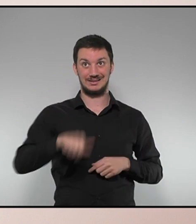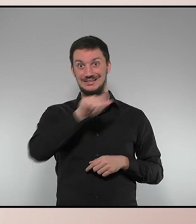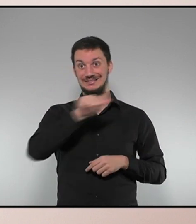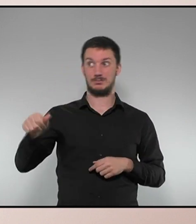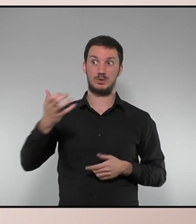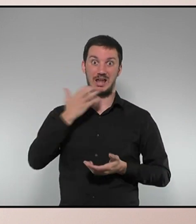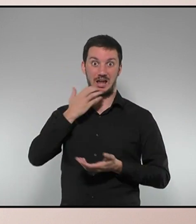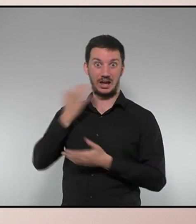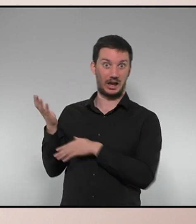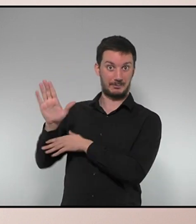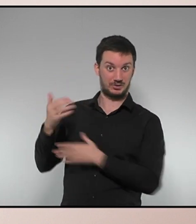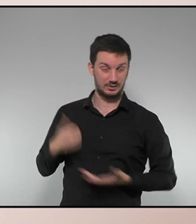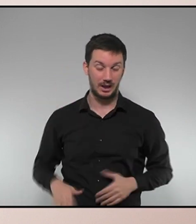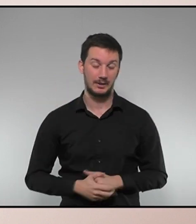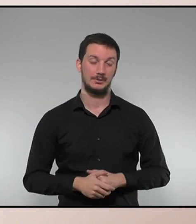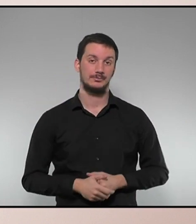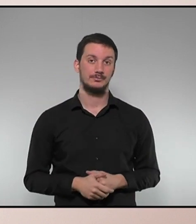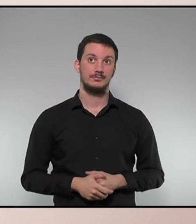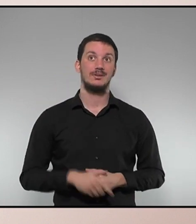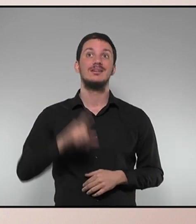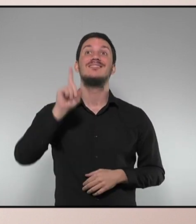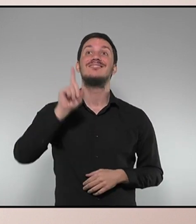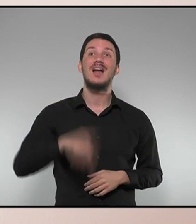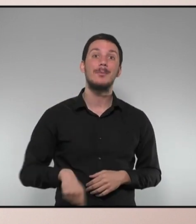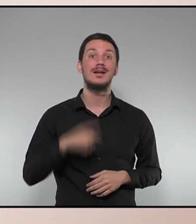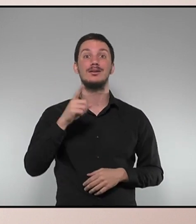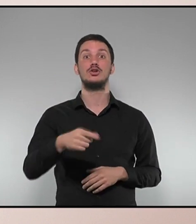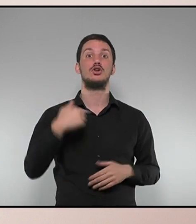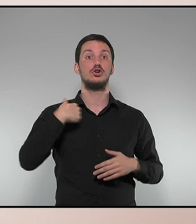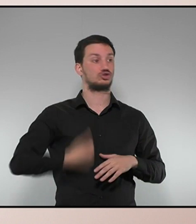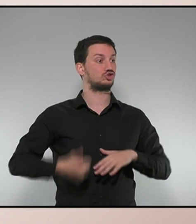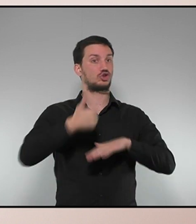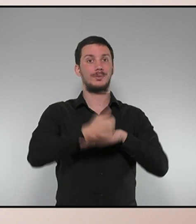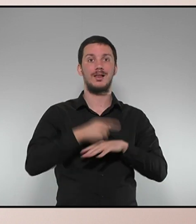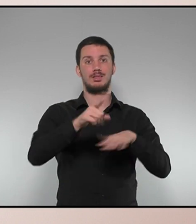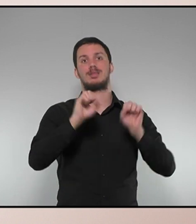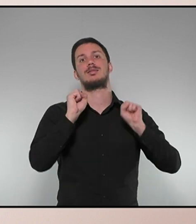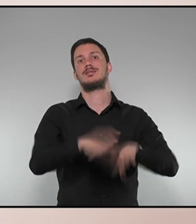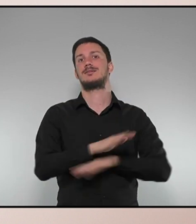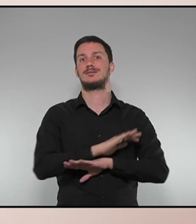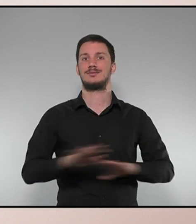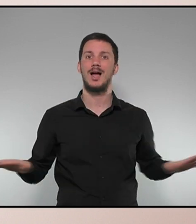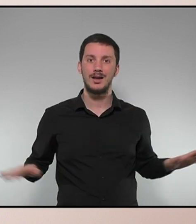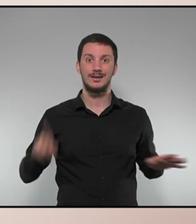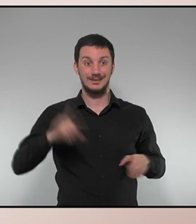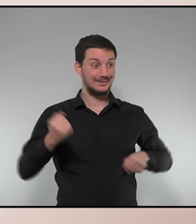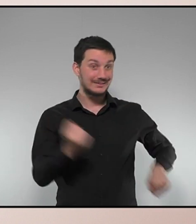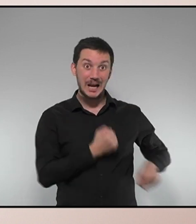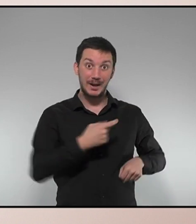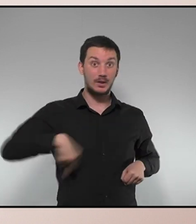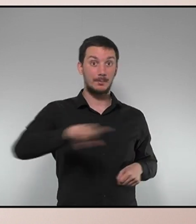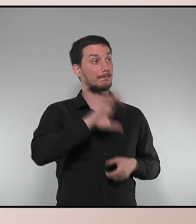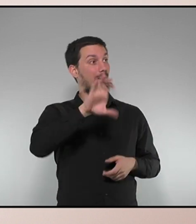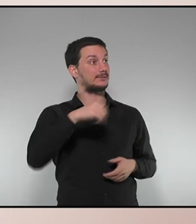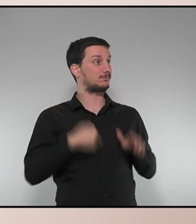tenim un exemple. De fet, han renunciat a la sobirania i així aquest país i les treballadores d'aquest país no poden